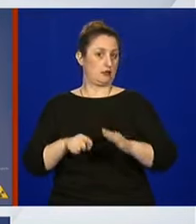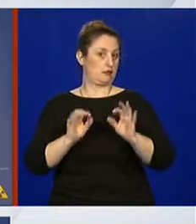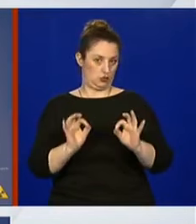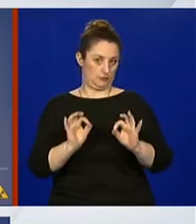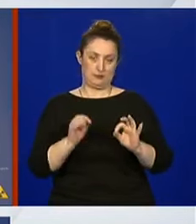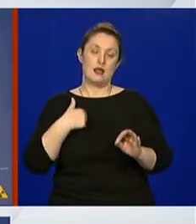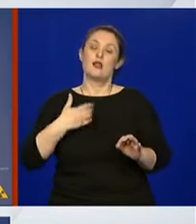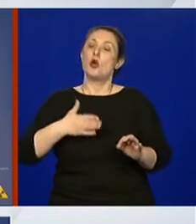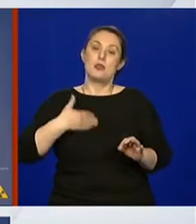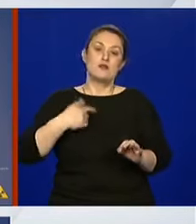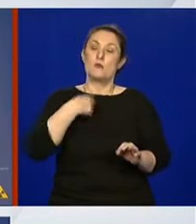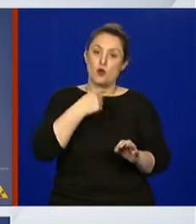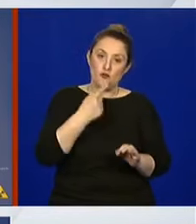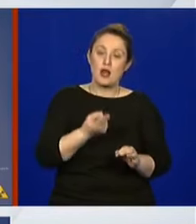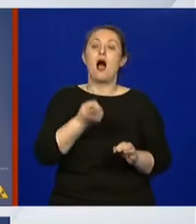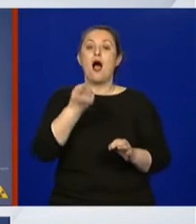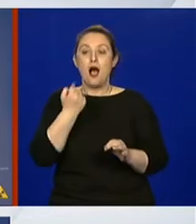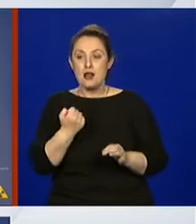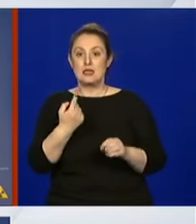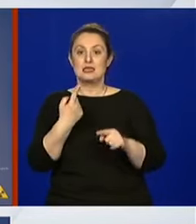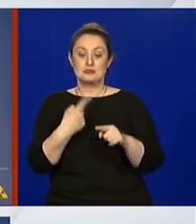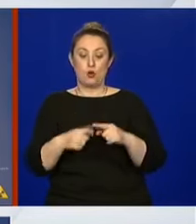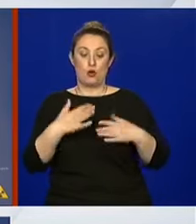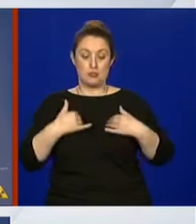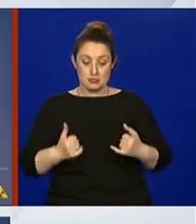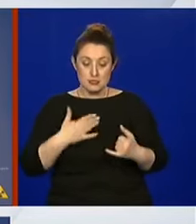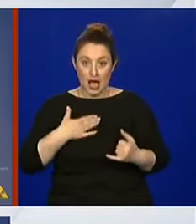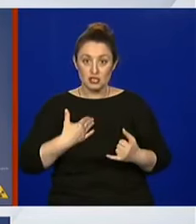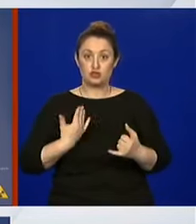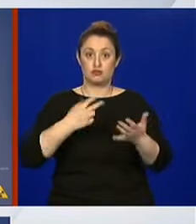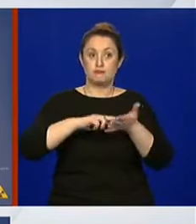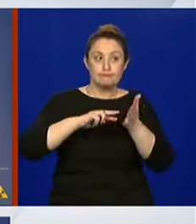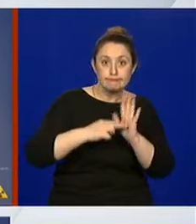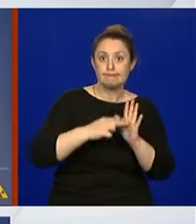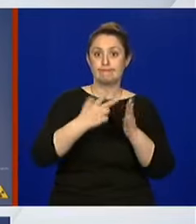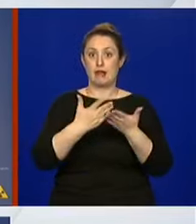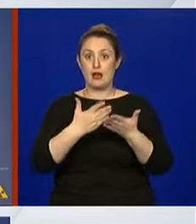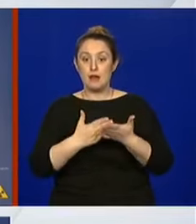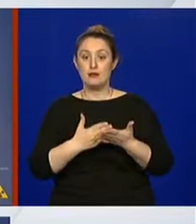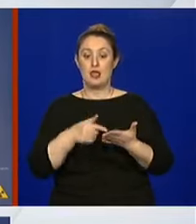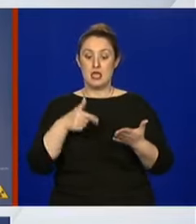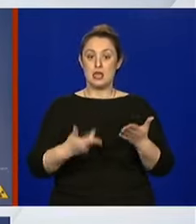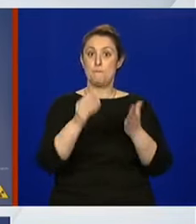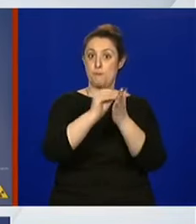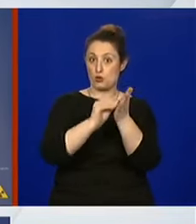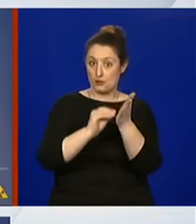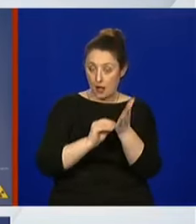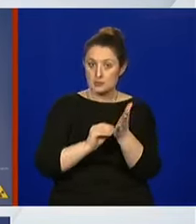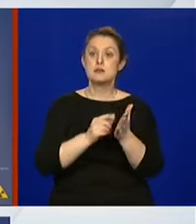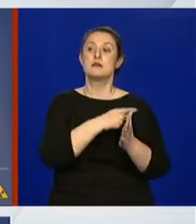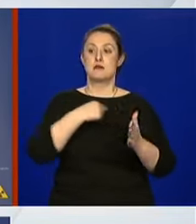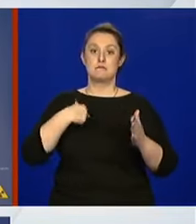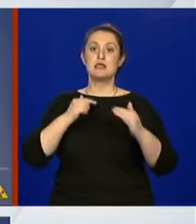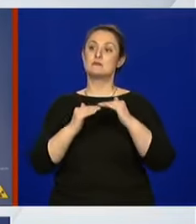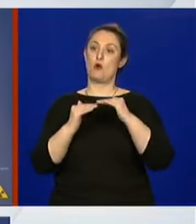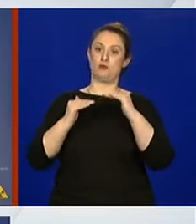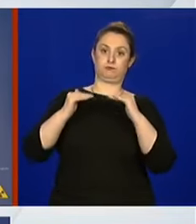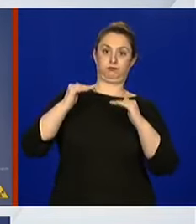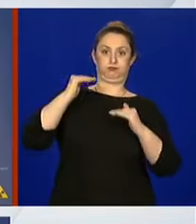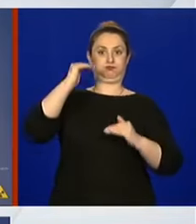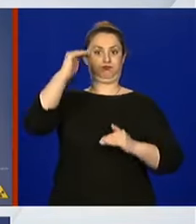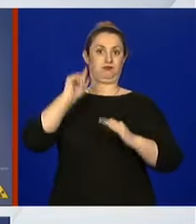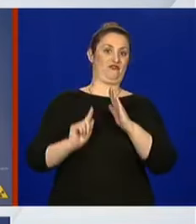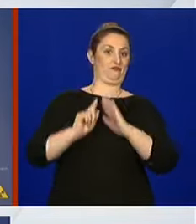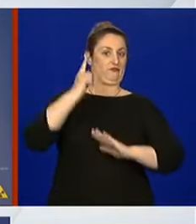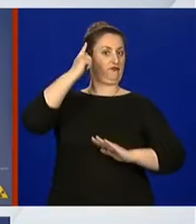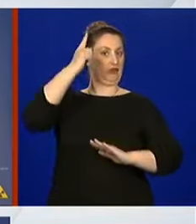spominjati, ali doista smo s obzirom na našu strategiju i ove brojeve danas na neki način u vrhu te obrne. Dakle, da